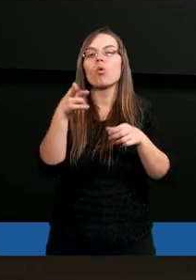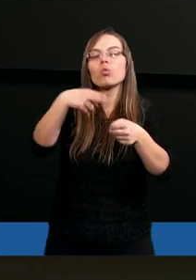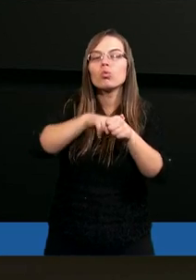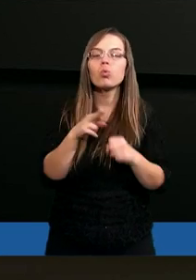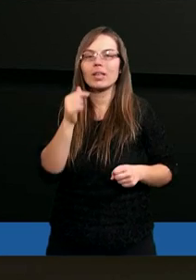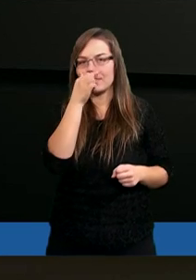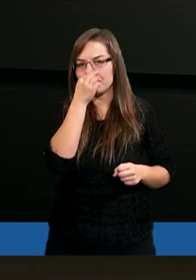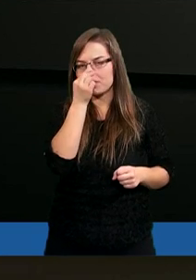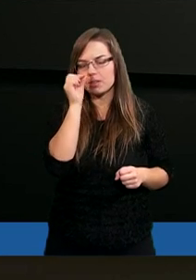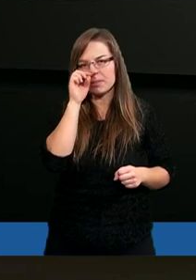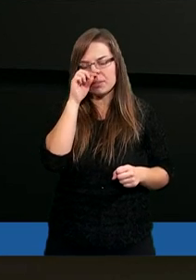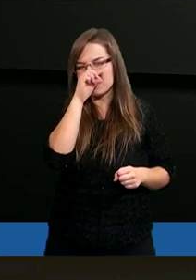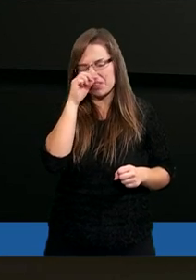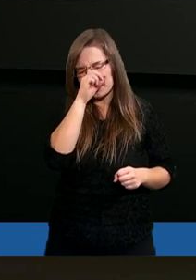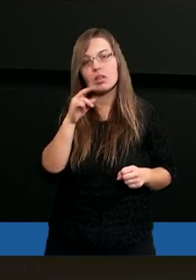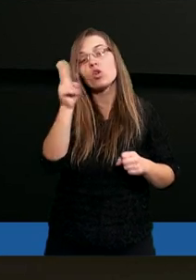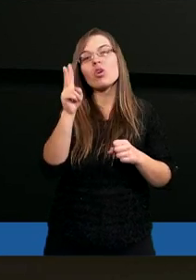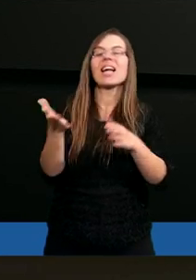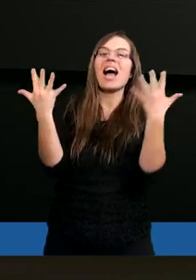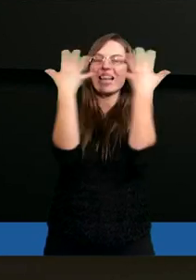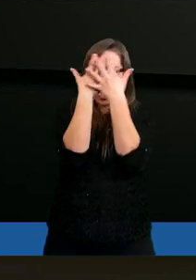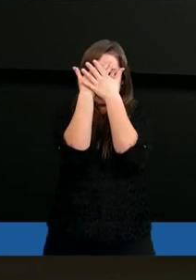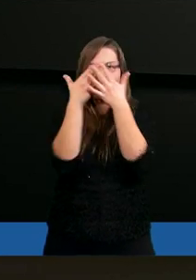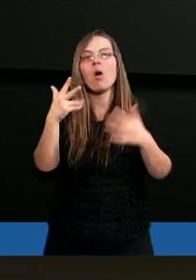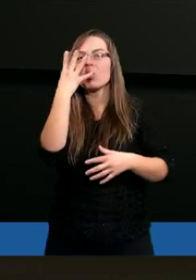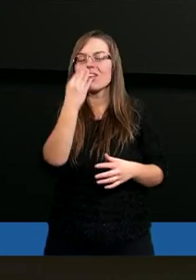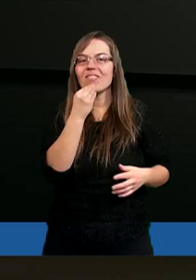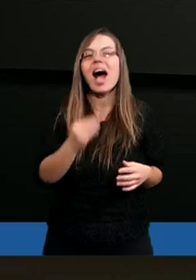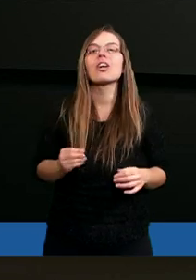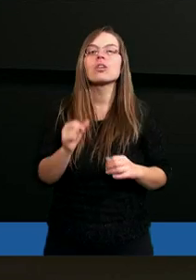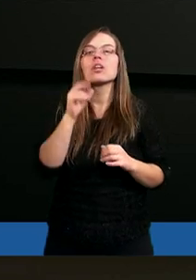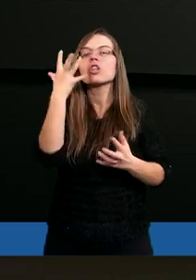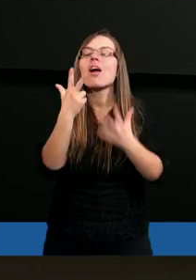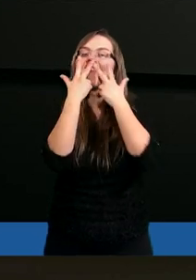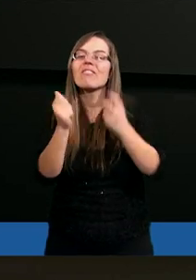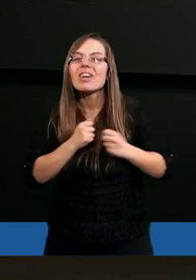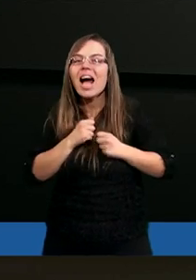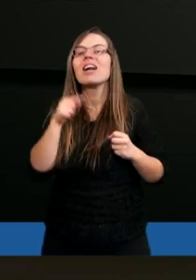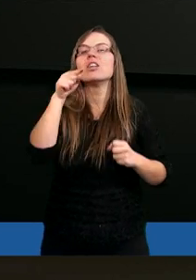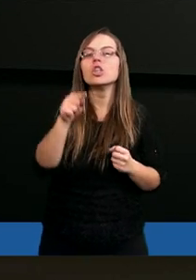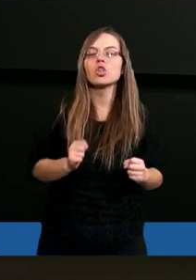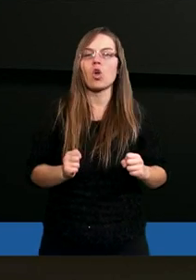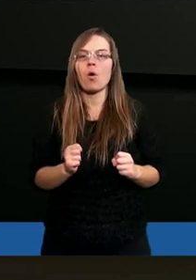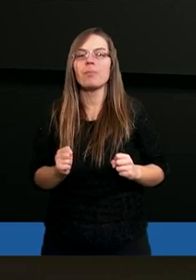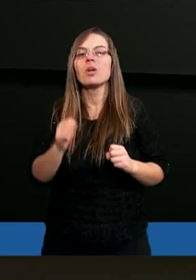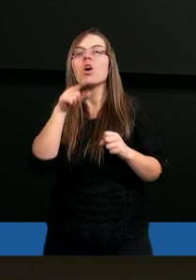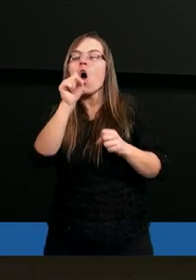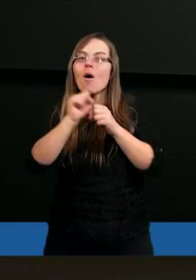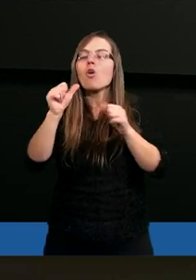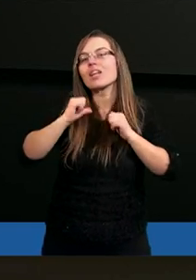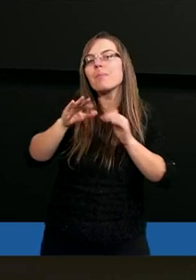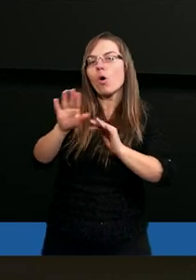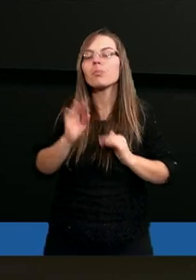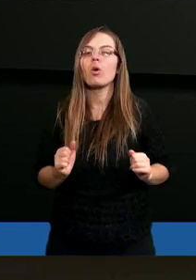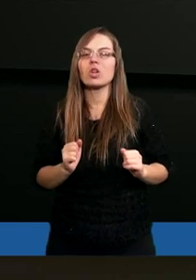jako tego, przed którym ktoś zakrywał twarz, jakby chcąc wyrazić nie chcę patrzeć na